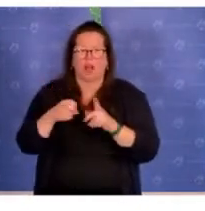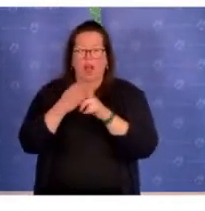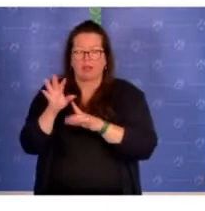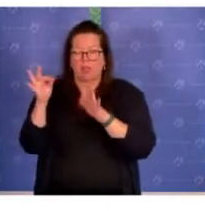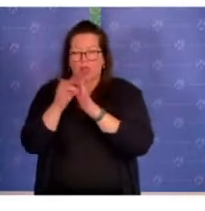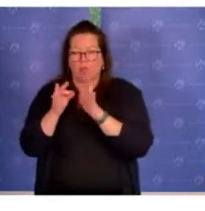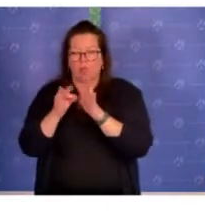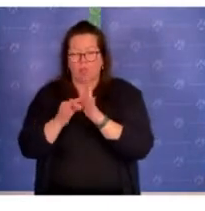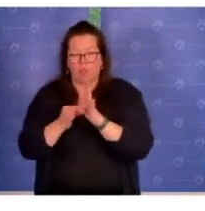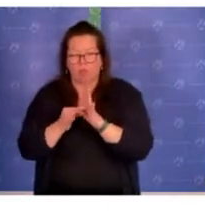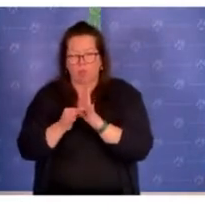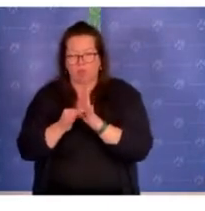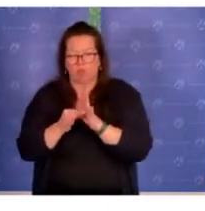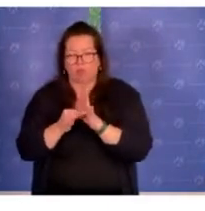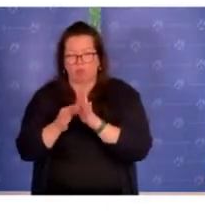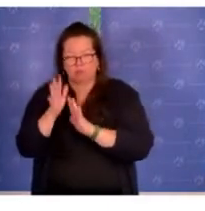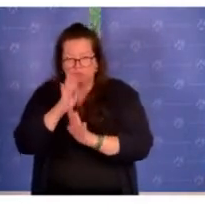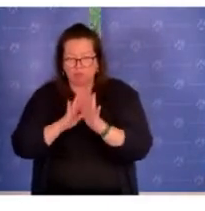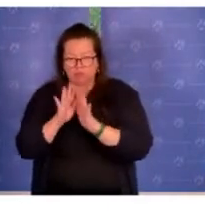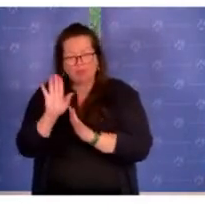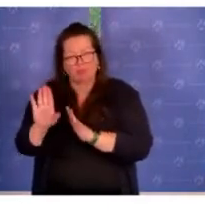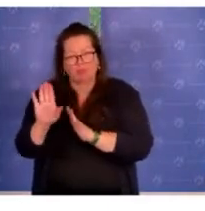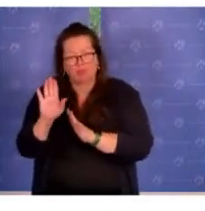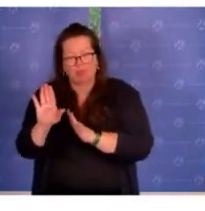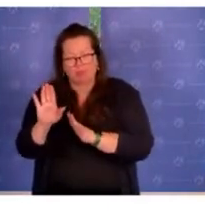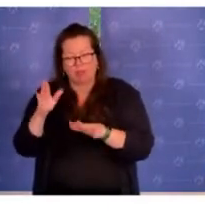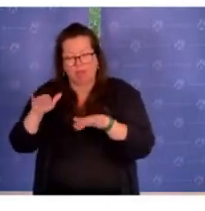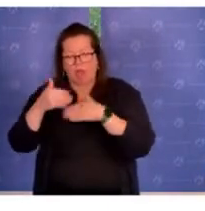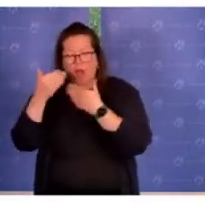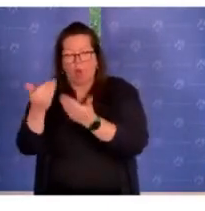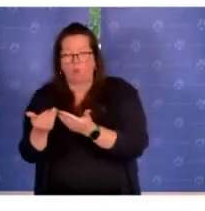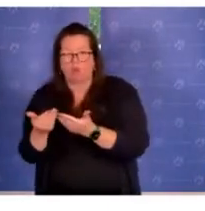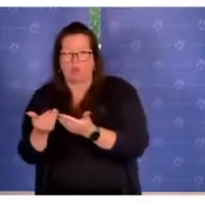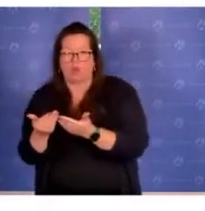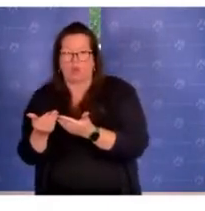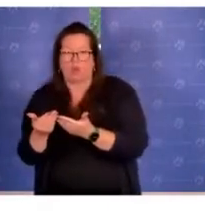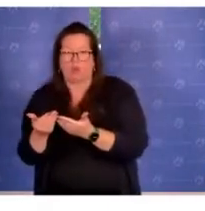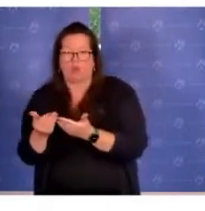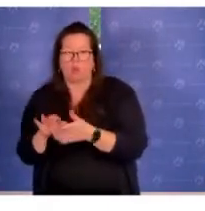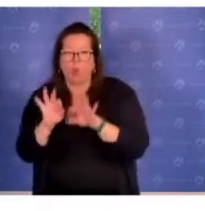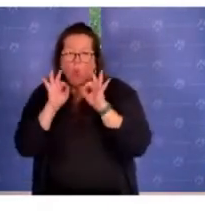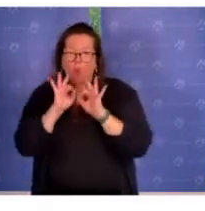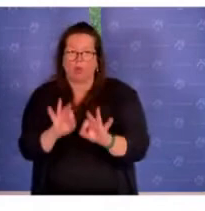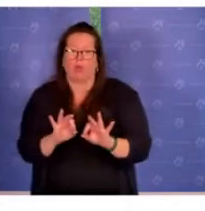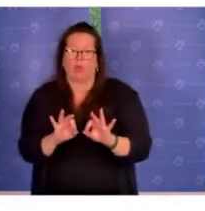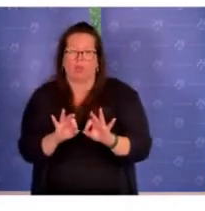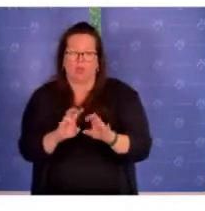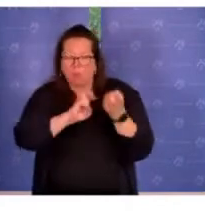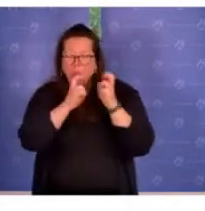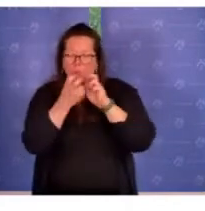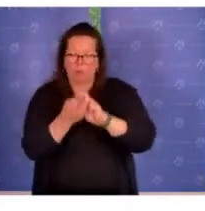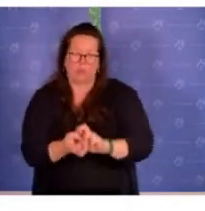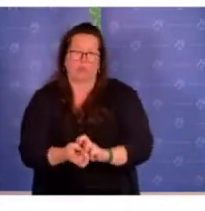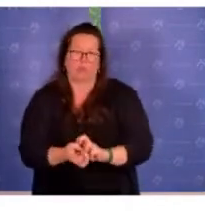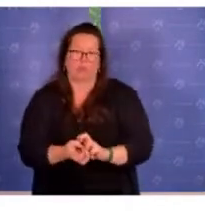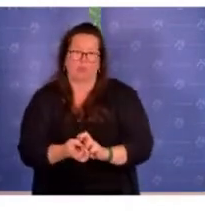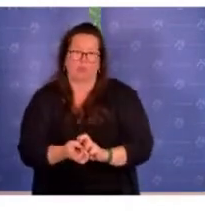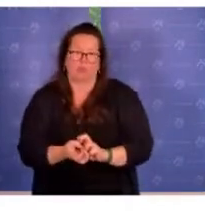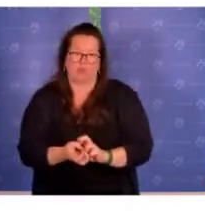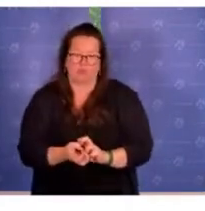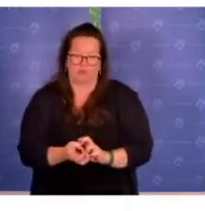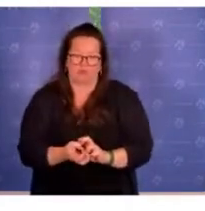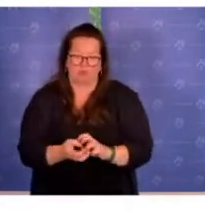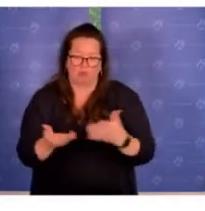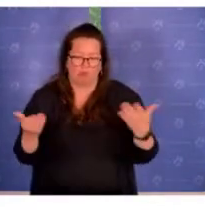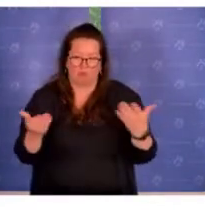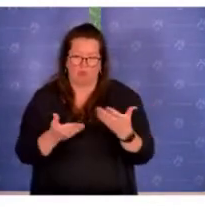Punkte dazu hören, was aus deren Tätigkeitsfeldern sich dann auch an ganz konkreten Umsetzungen letzten Endes ergibt, weil man